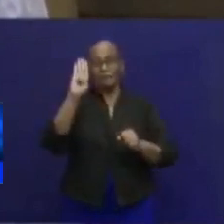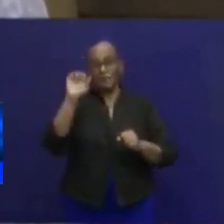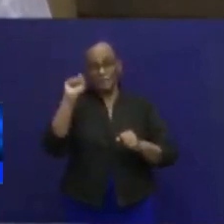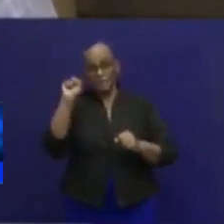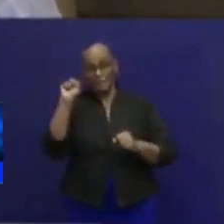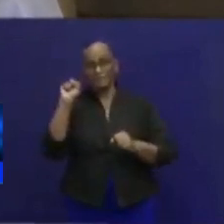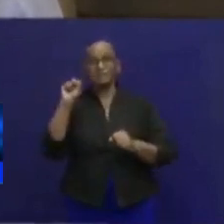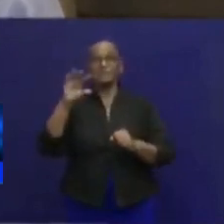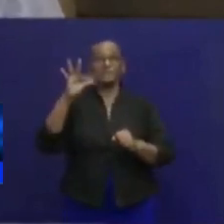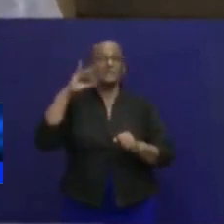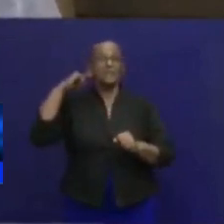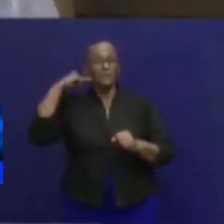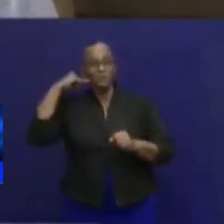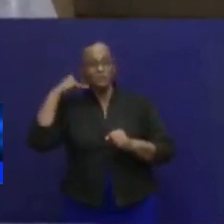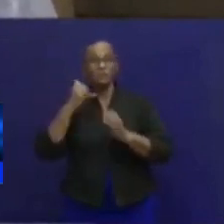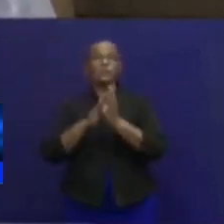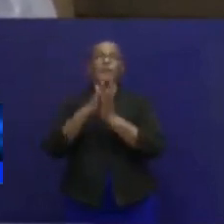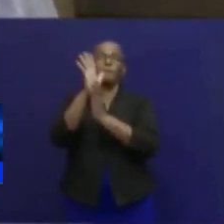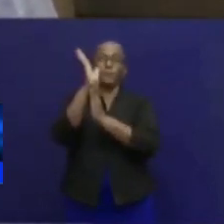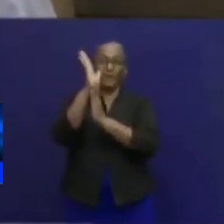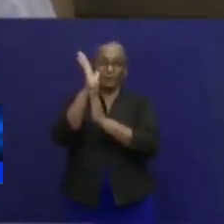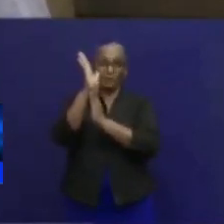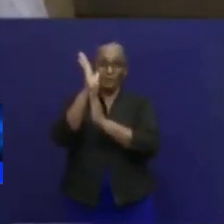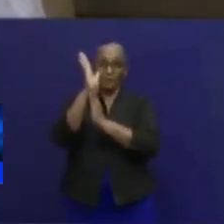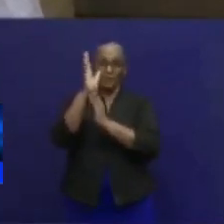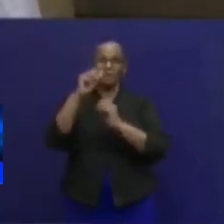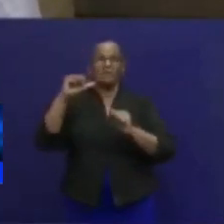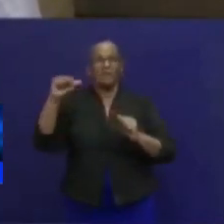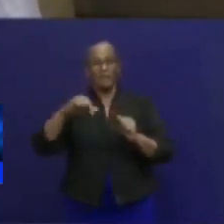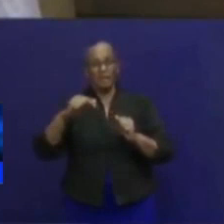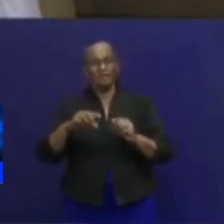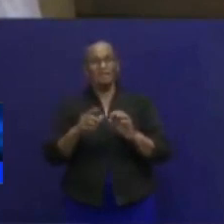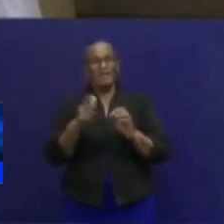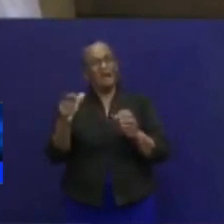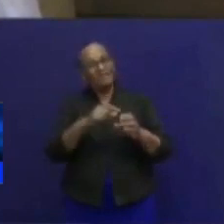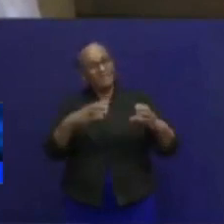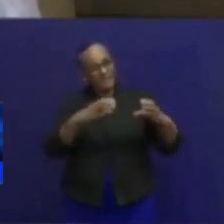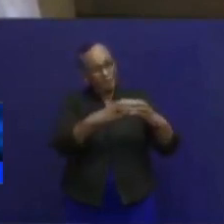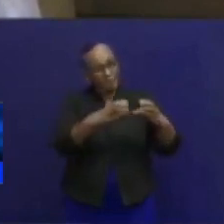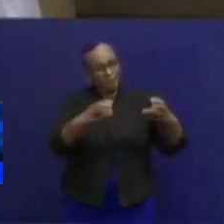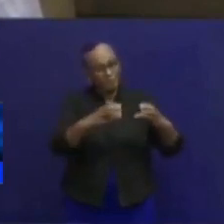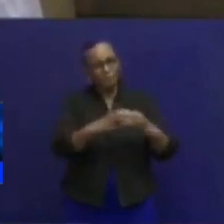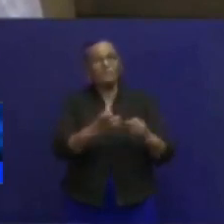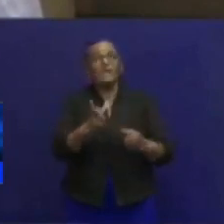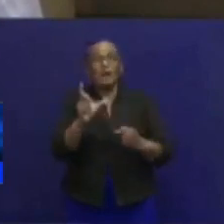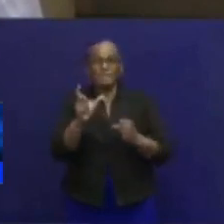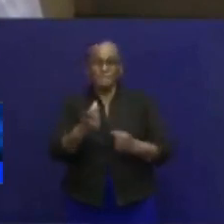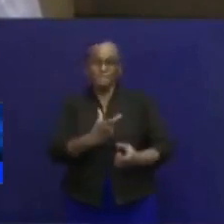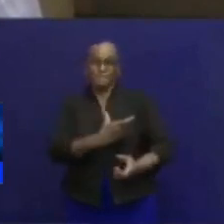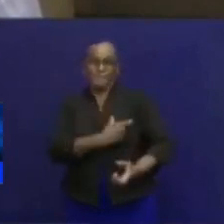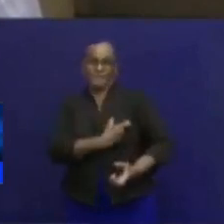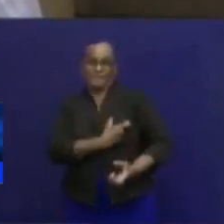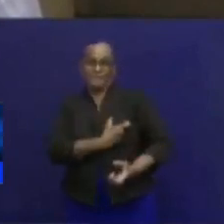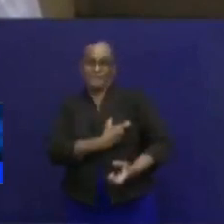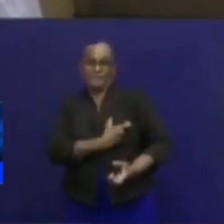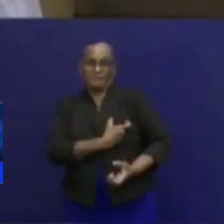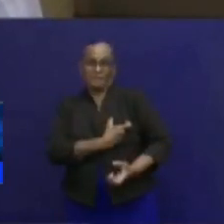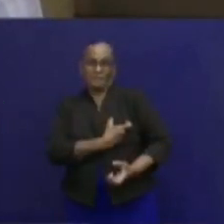en Brandweer wij per instantie enkele pasjes slechts zullen geven.